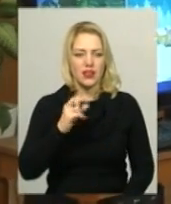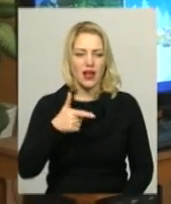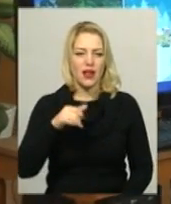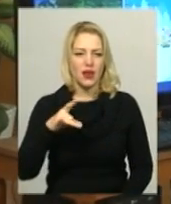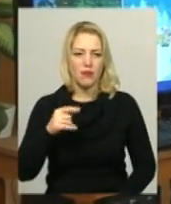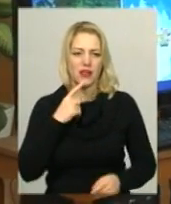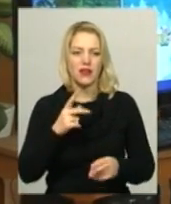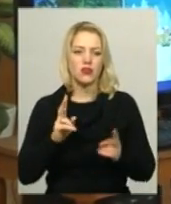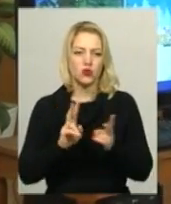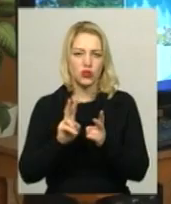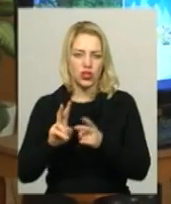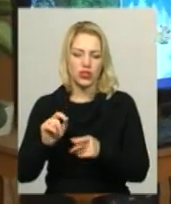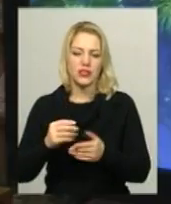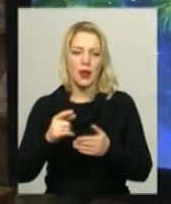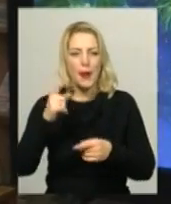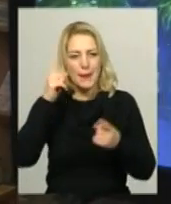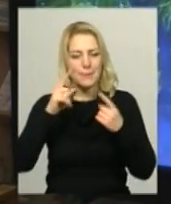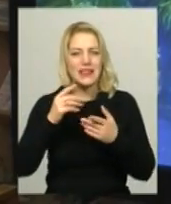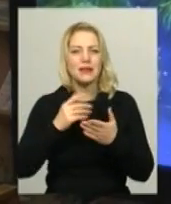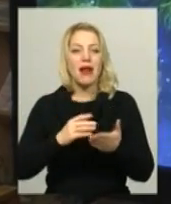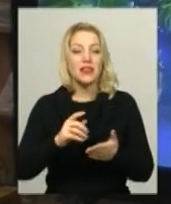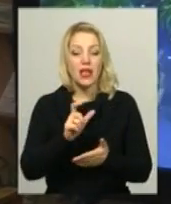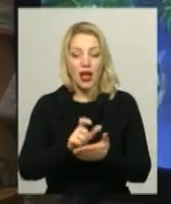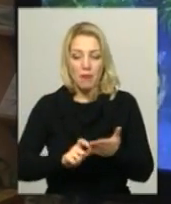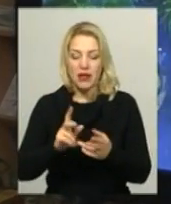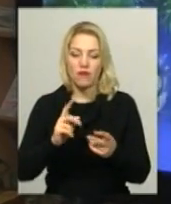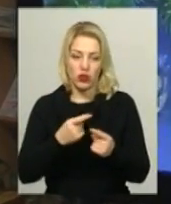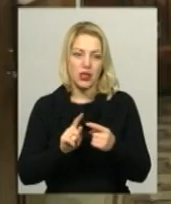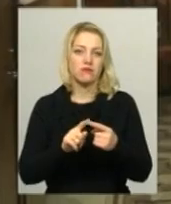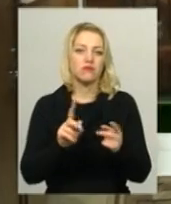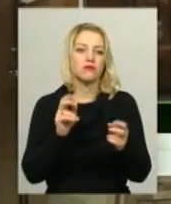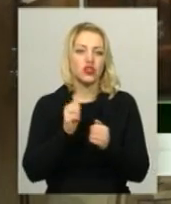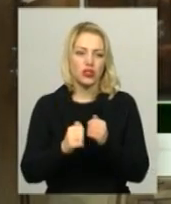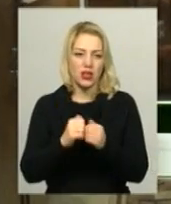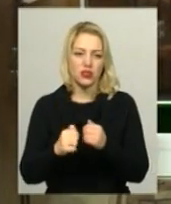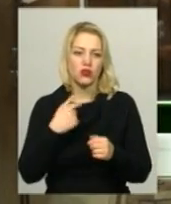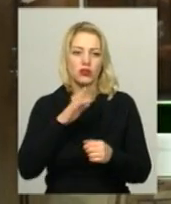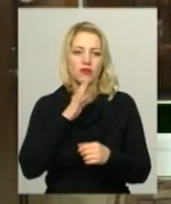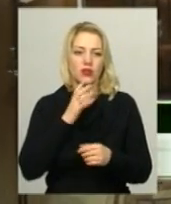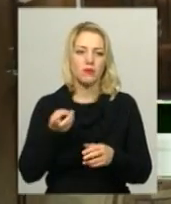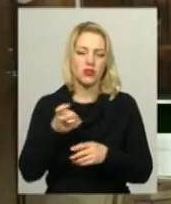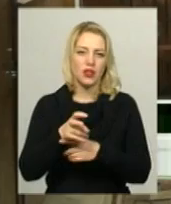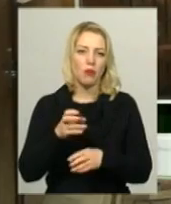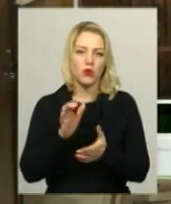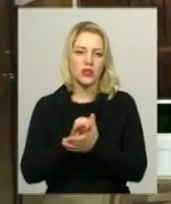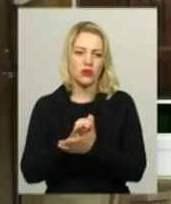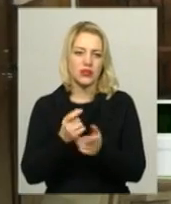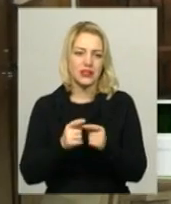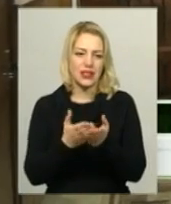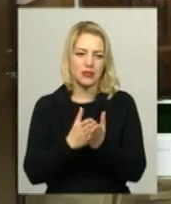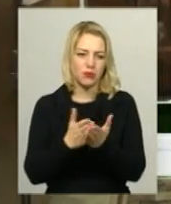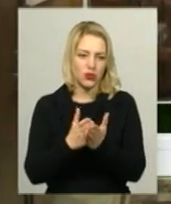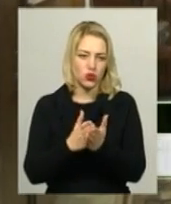відвідує часто. Зізнається, її професійна діяльність пов'язана саме з книгами. Я сьогодні прийшла познайомитися з цією збірочкою